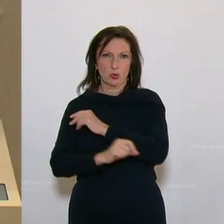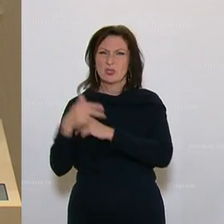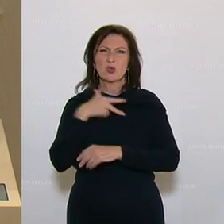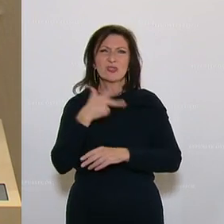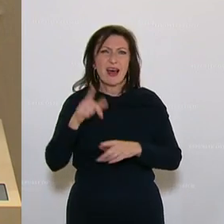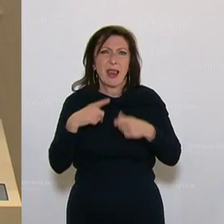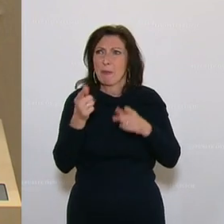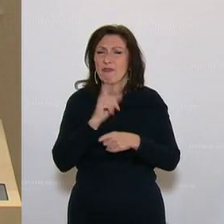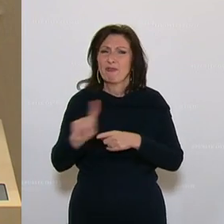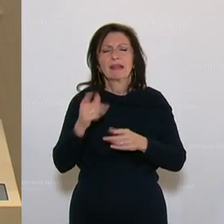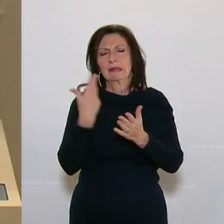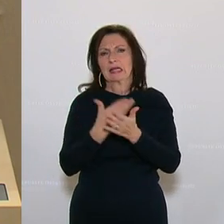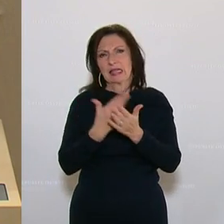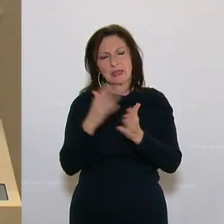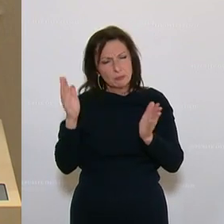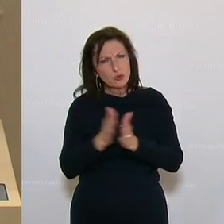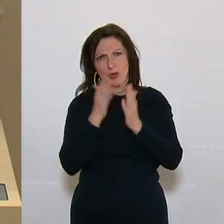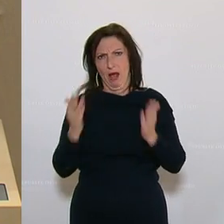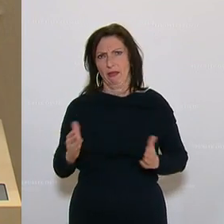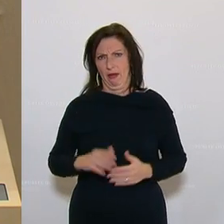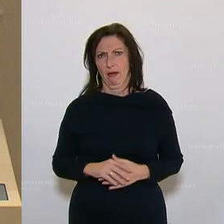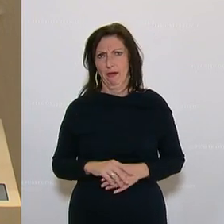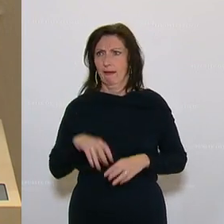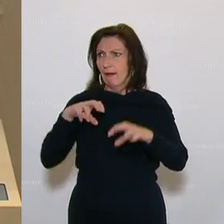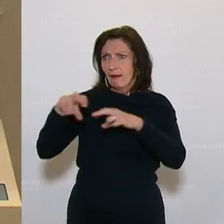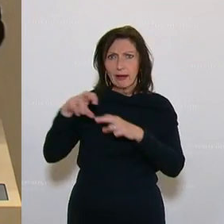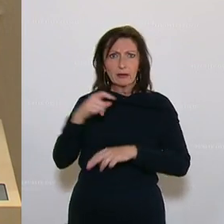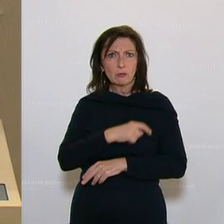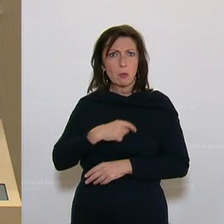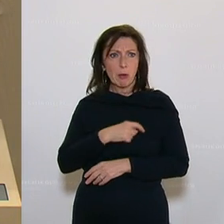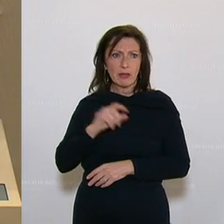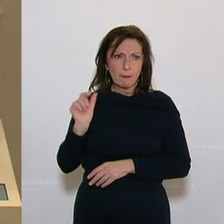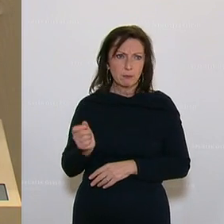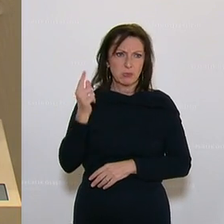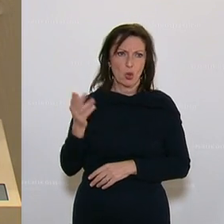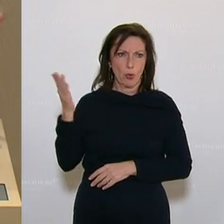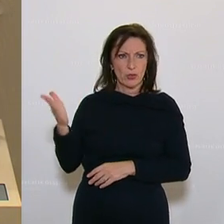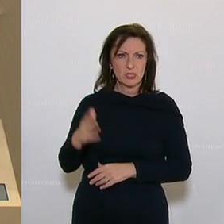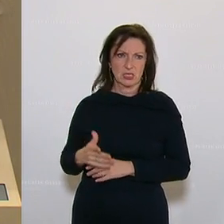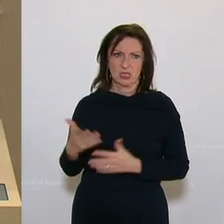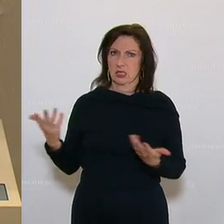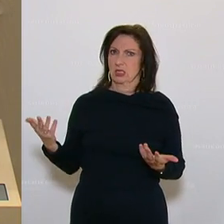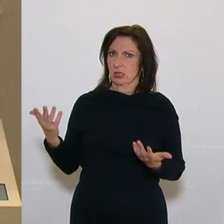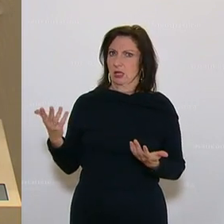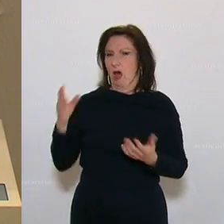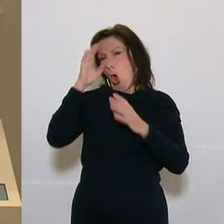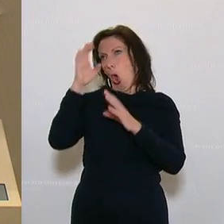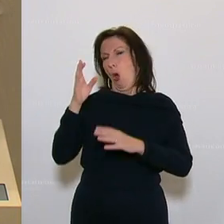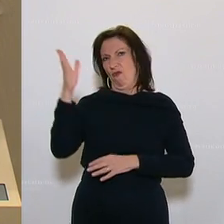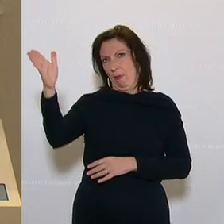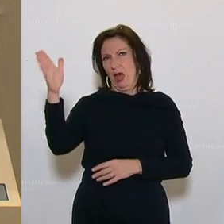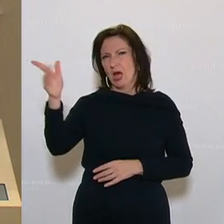völlig. Und deshalb finde ich sehr, sehr schade, dass sich die Regierungsparteien, vor allem auch an der Stelle angesprochen, die ÖVP,